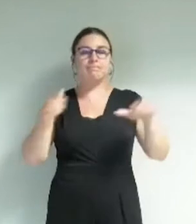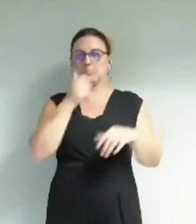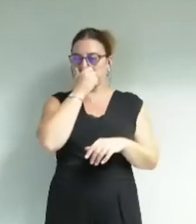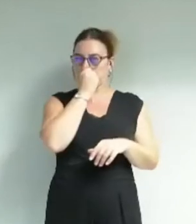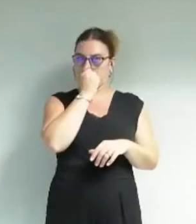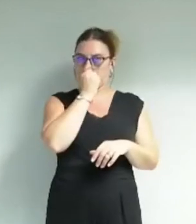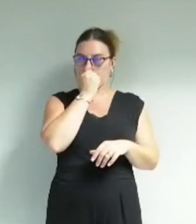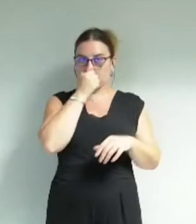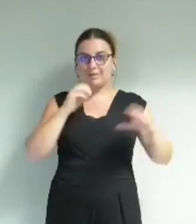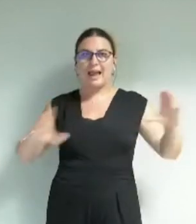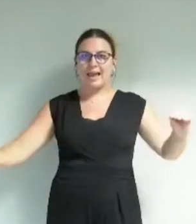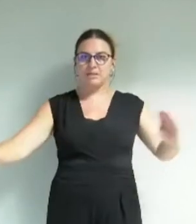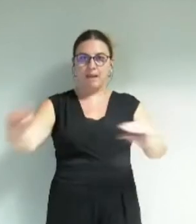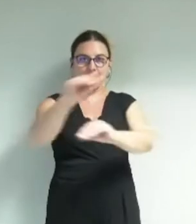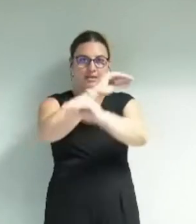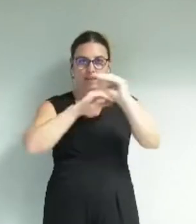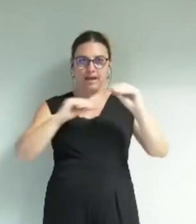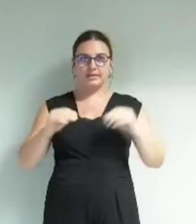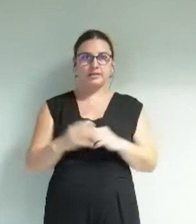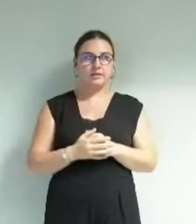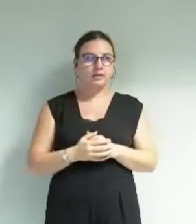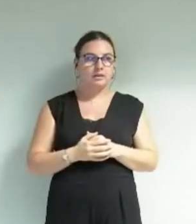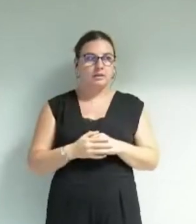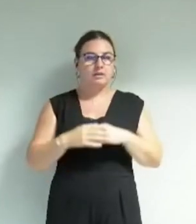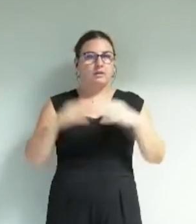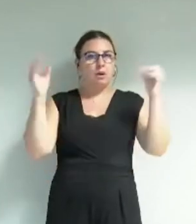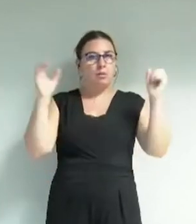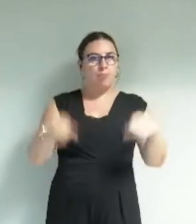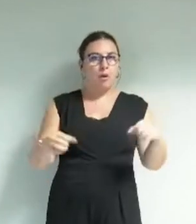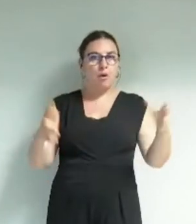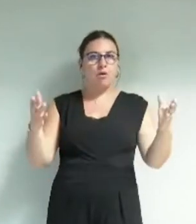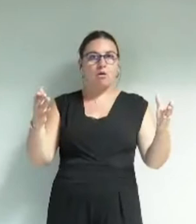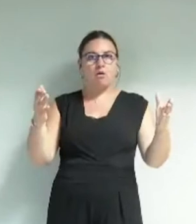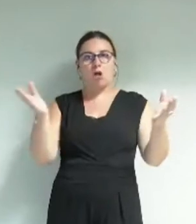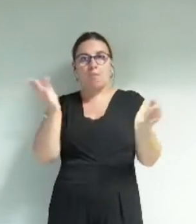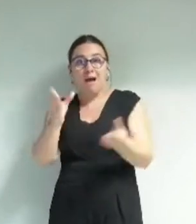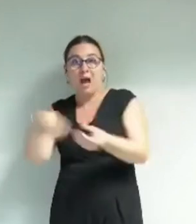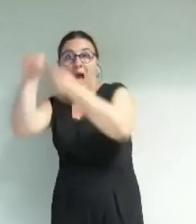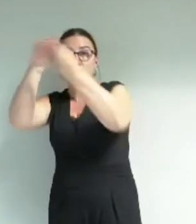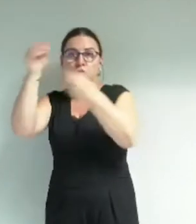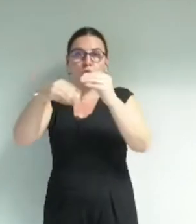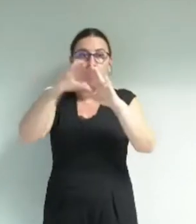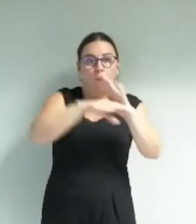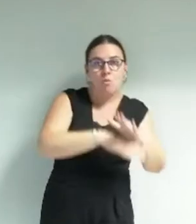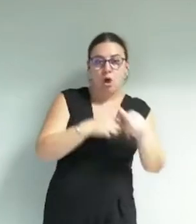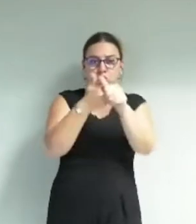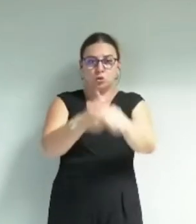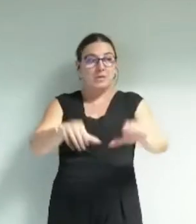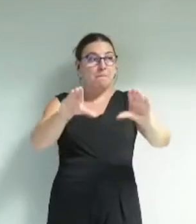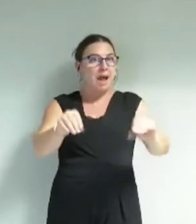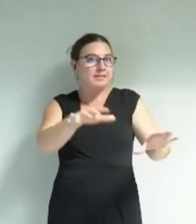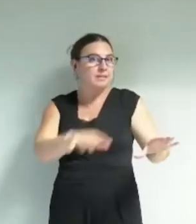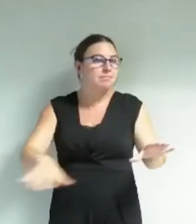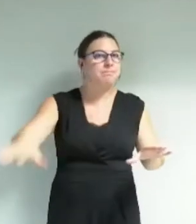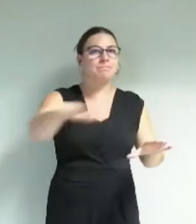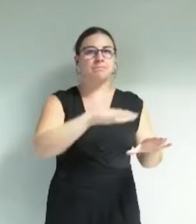structurent l'espace. Ils sont remplis ou vidés en fonction des usages ou de l'occupation de la place. Il semble bien que